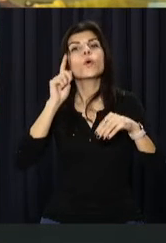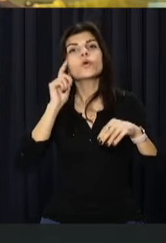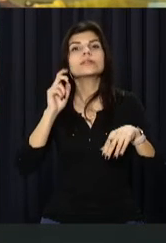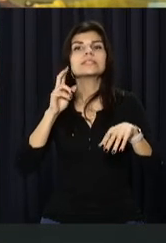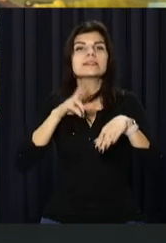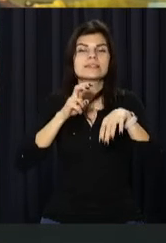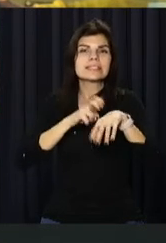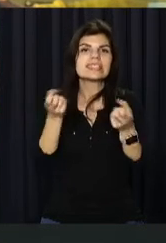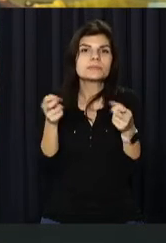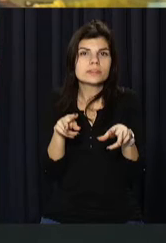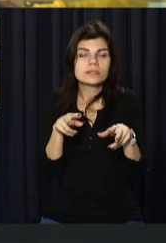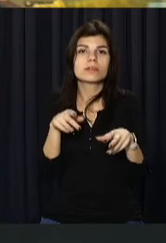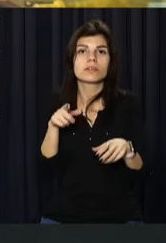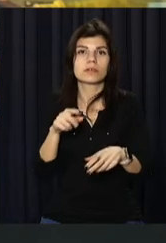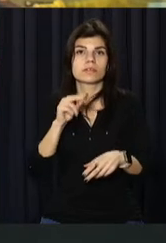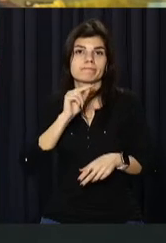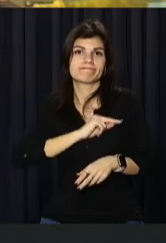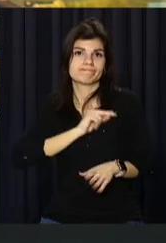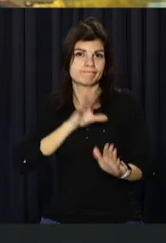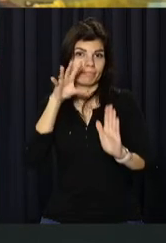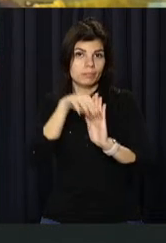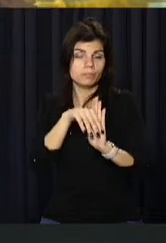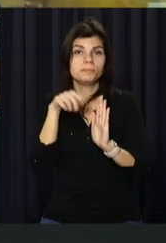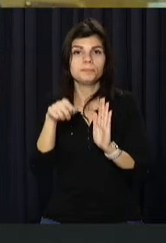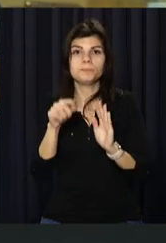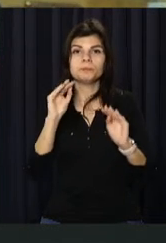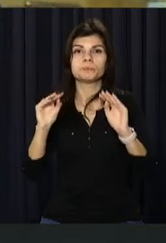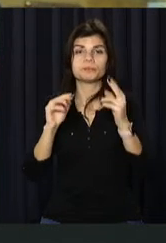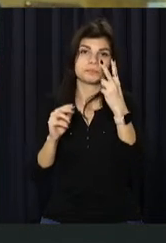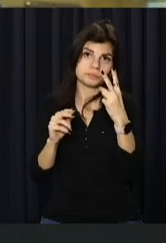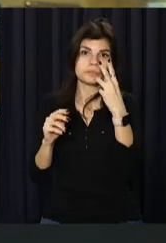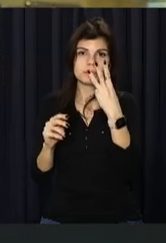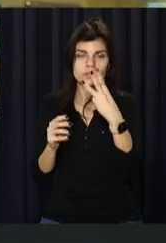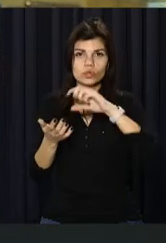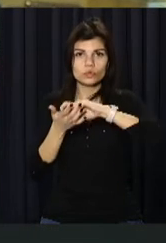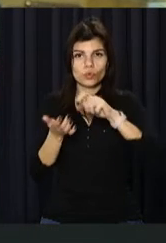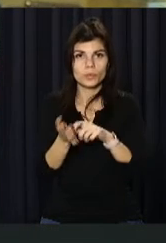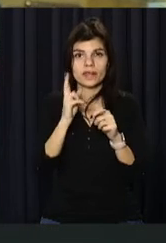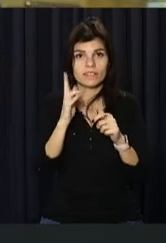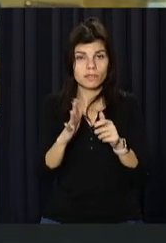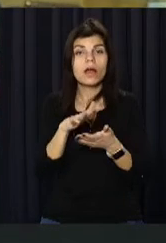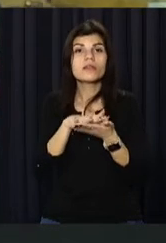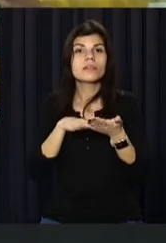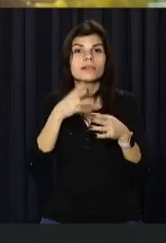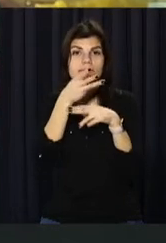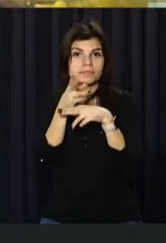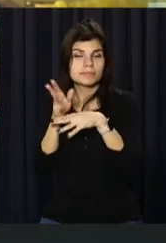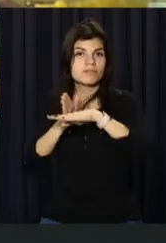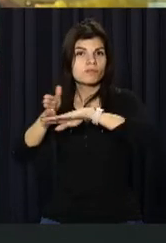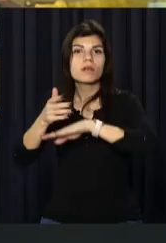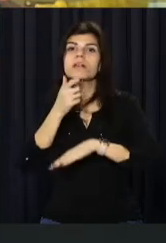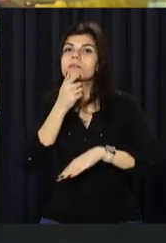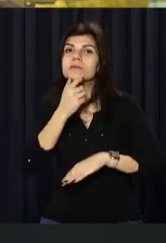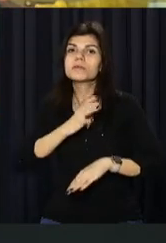які приїдуть працювати у Глаювацьку громаду. Для них облаштовують дві і трикімнатні квартири. Подробиці у наступному сюжеті.